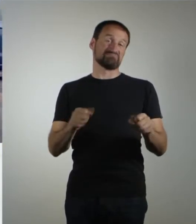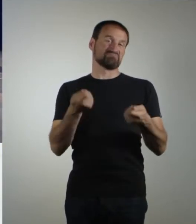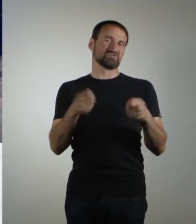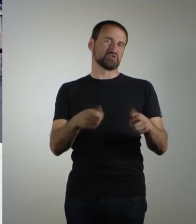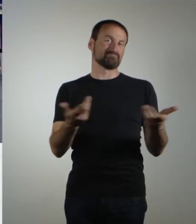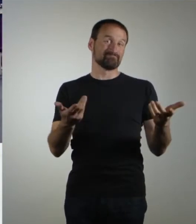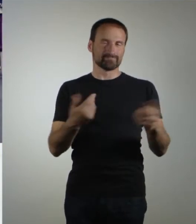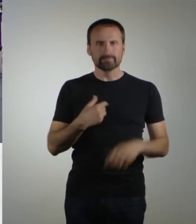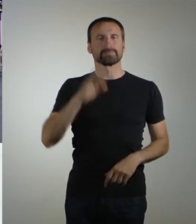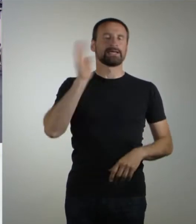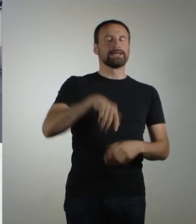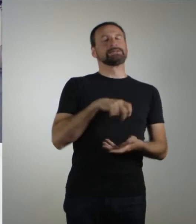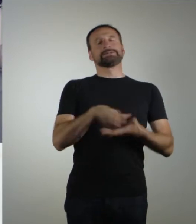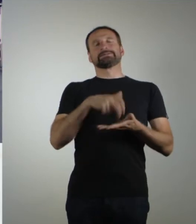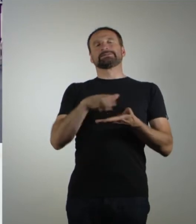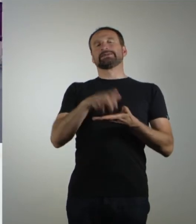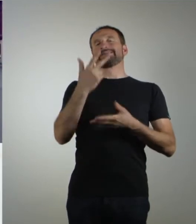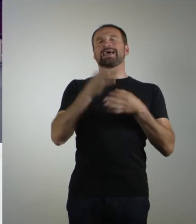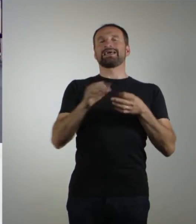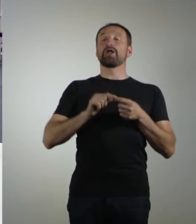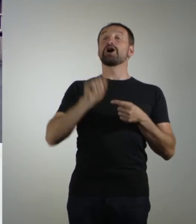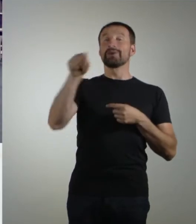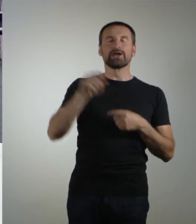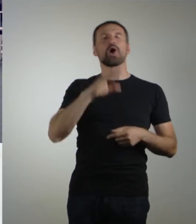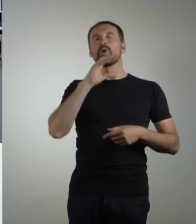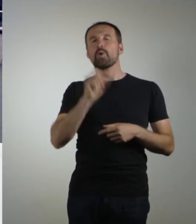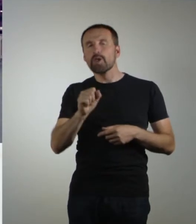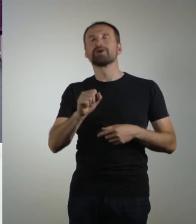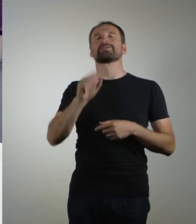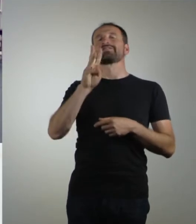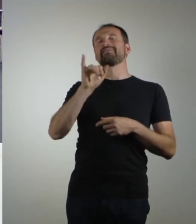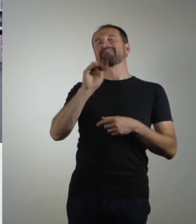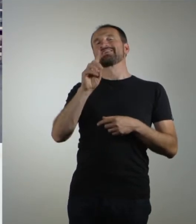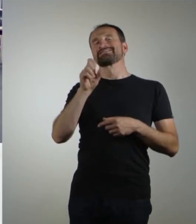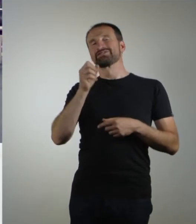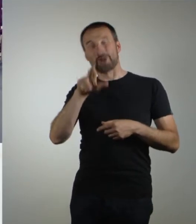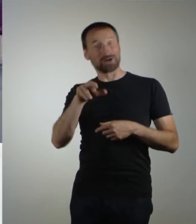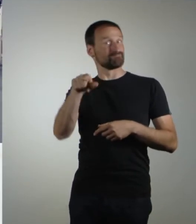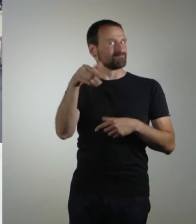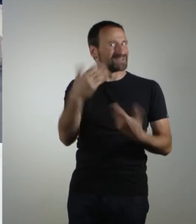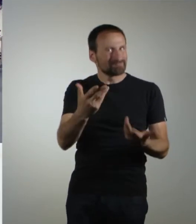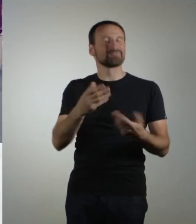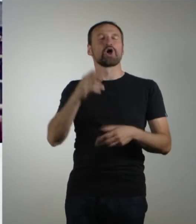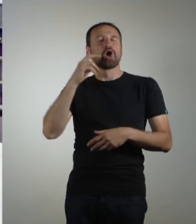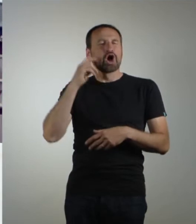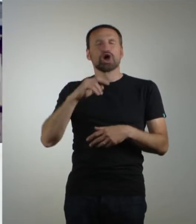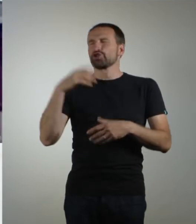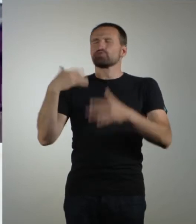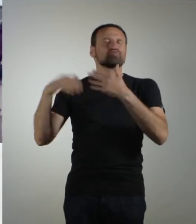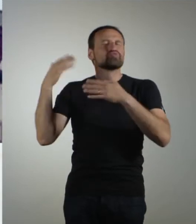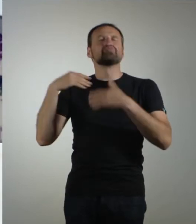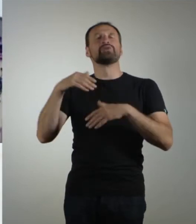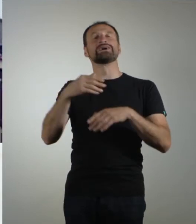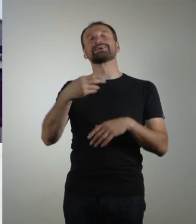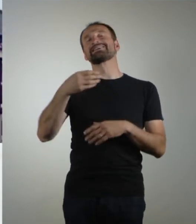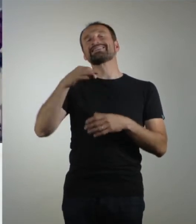Old Windsor. Dort gibt es alte, sehenswerte Tee-Rooms, also Teehäuser, wie Stefan im Reiseführer nachgeschlagen hatte. Jetzt war ich da drinnen und habe